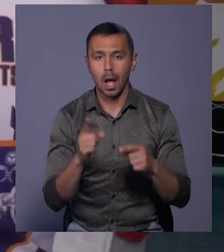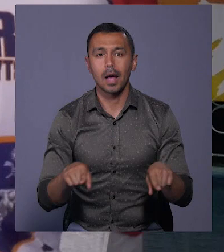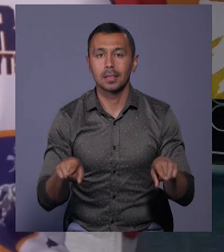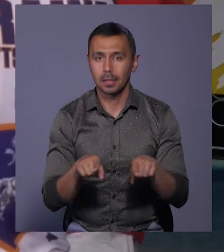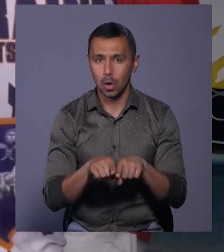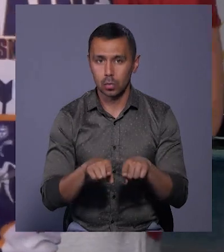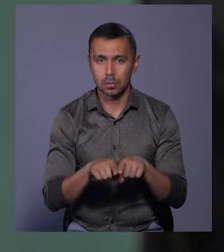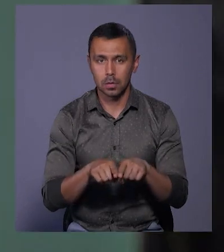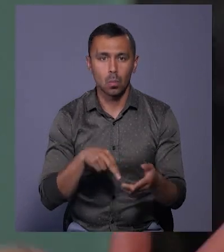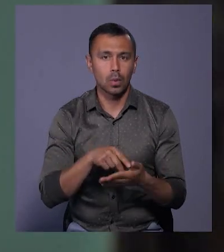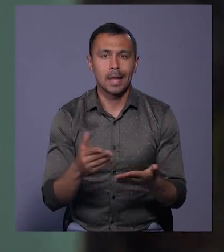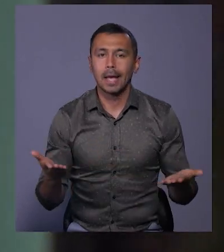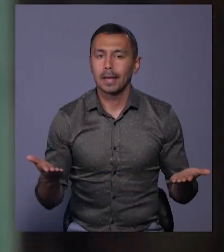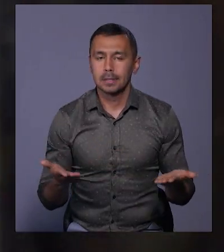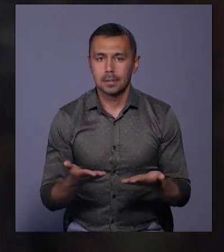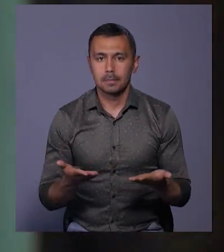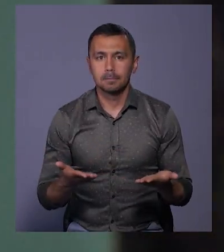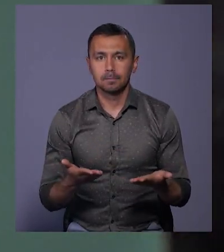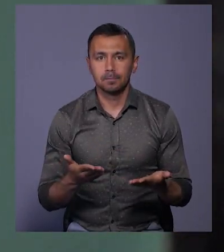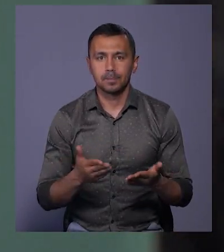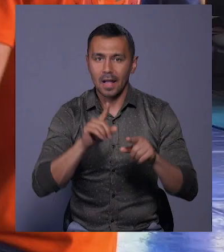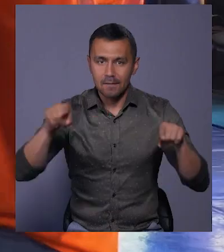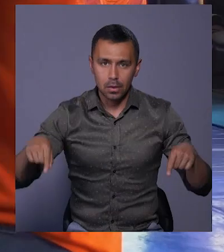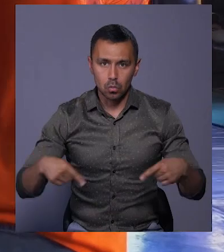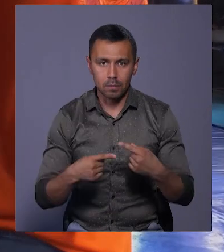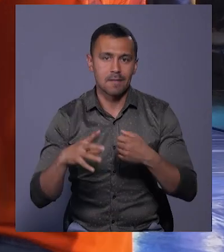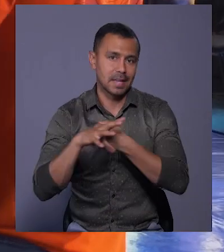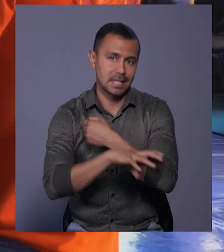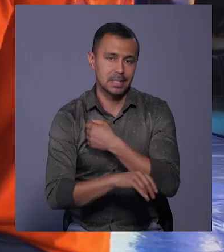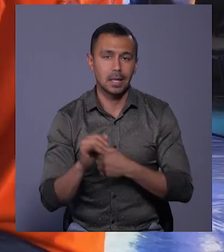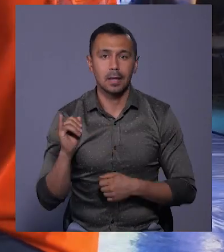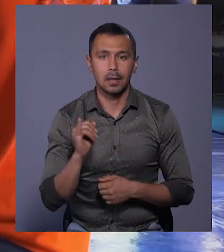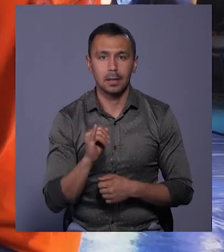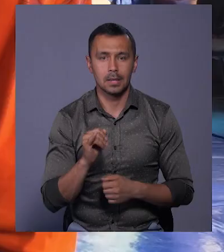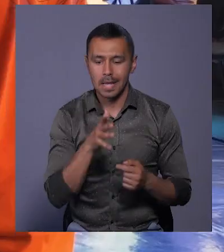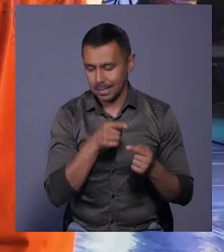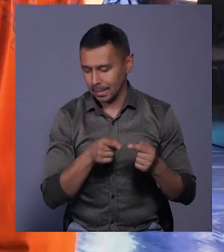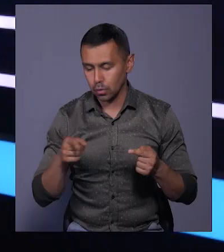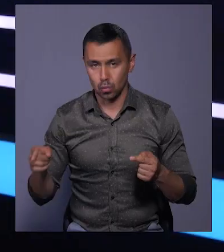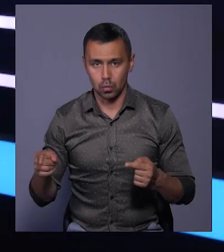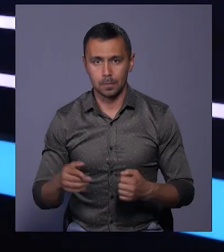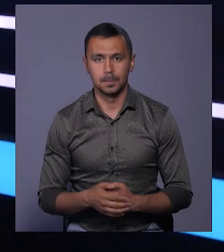також пройти якесь відновлення в кінці сезону.